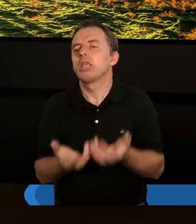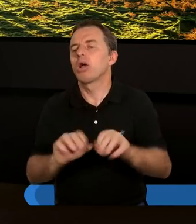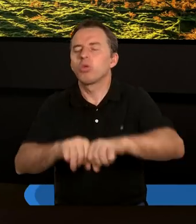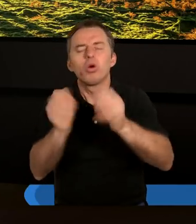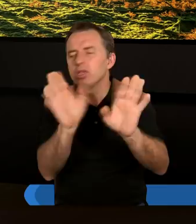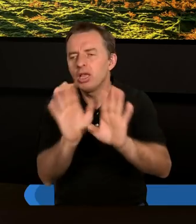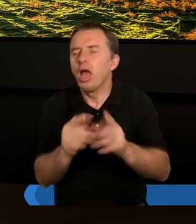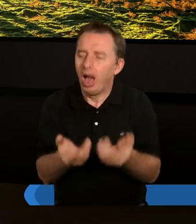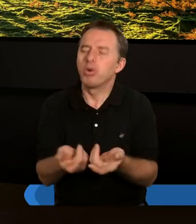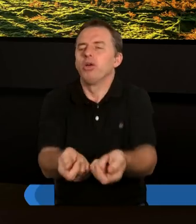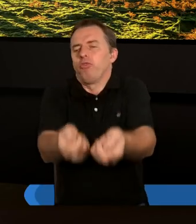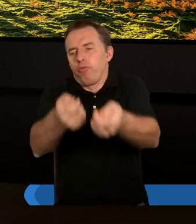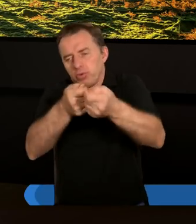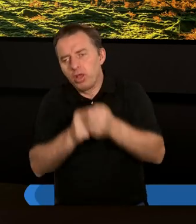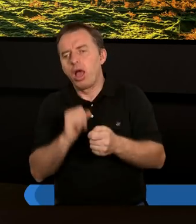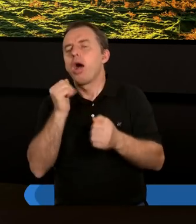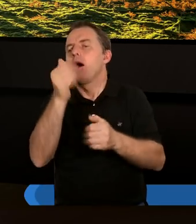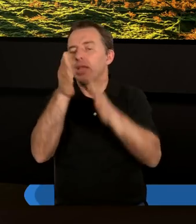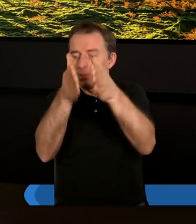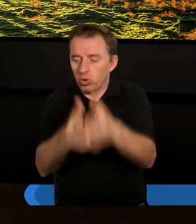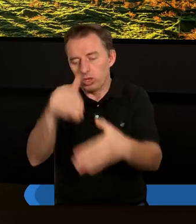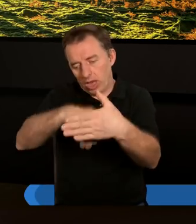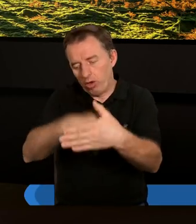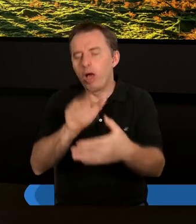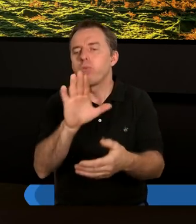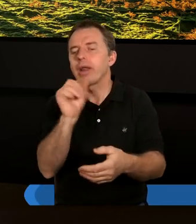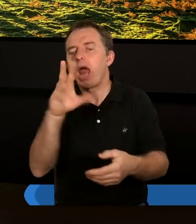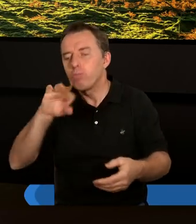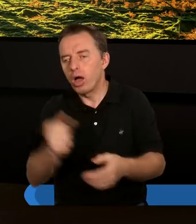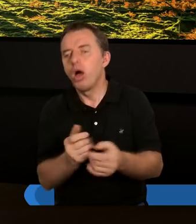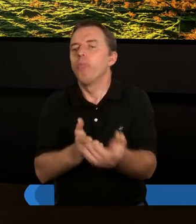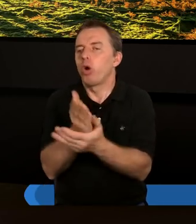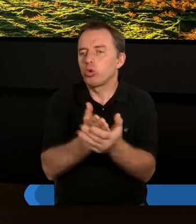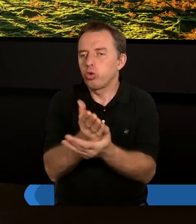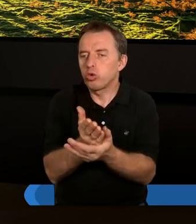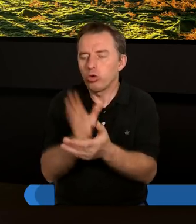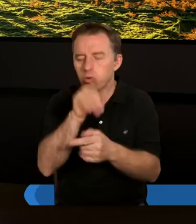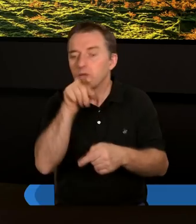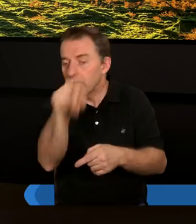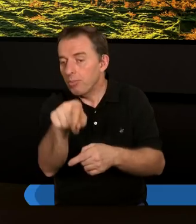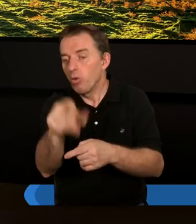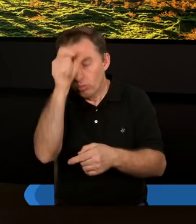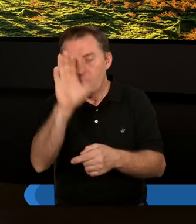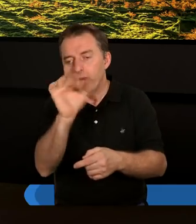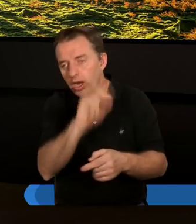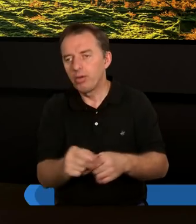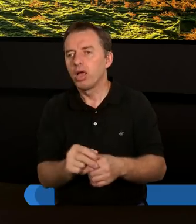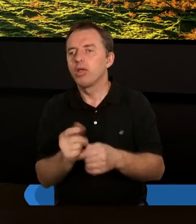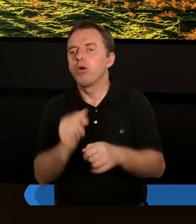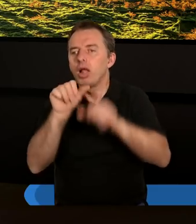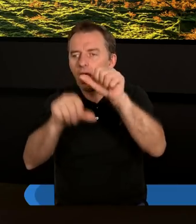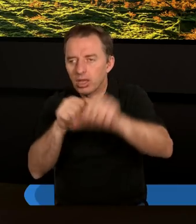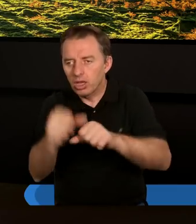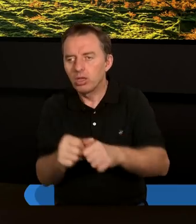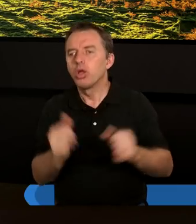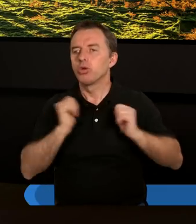zniechęcił. I ta postawa Barnaby, Pan Bóg posłużył się nim w ten sposób i po latach,